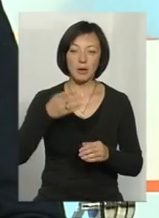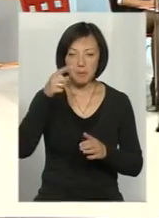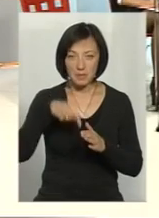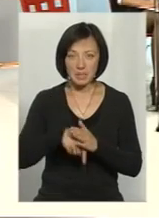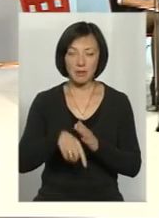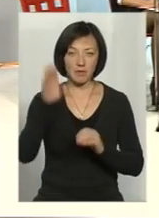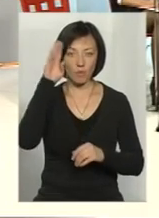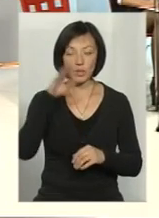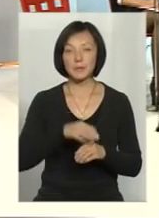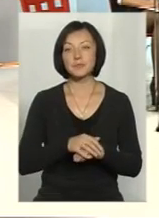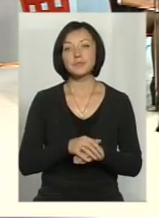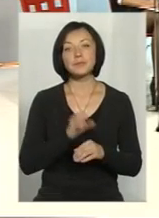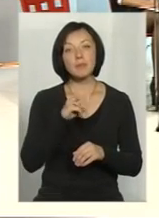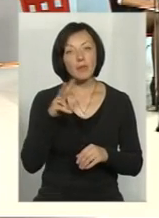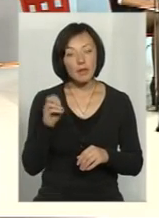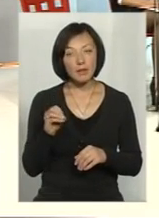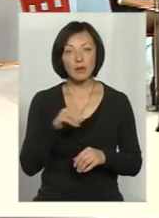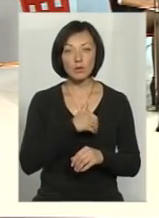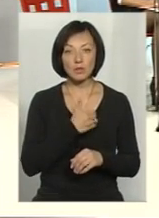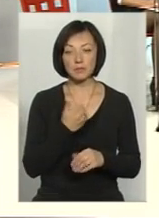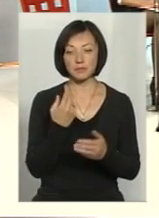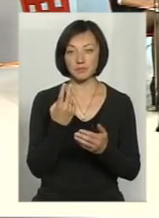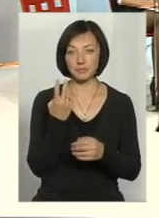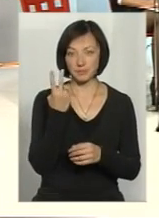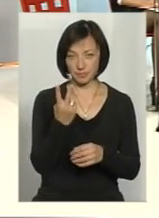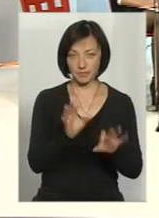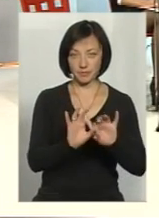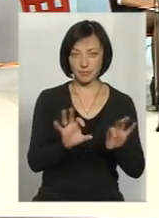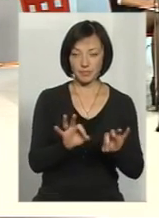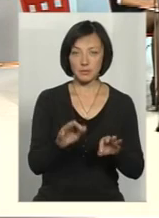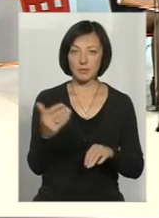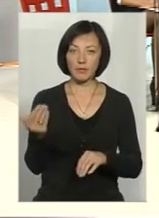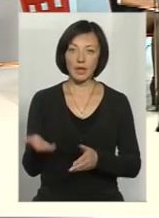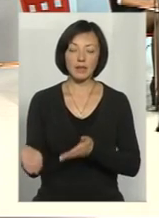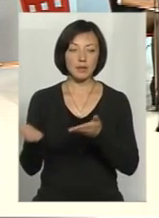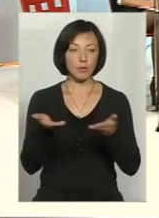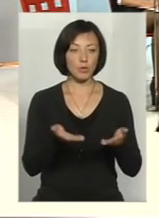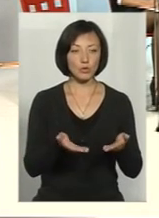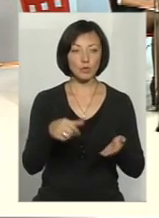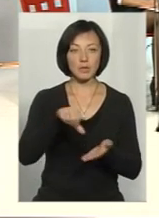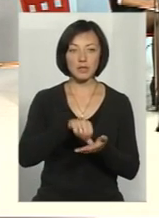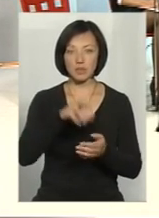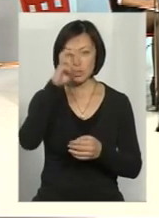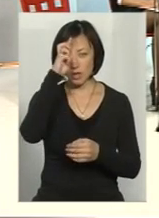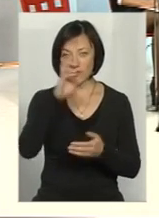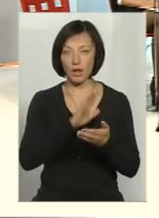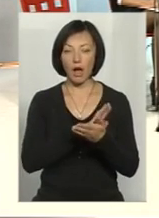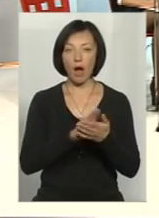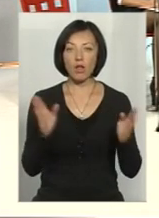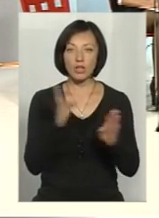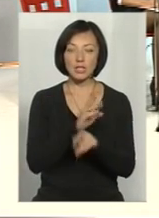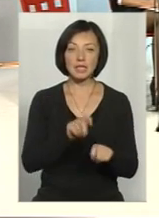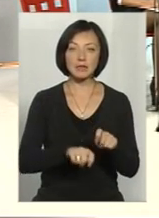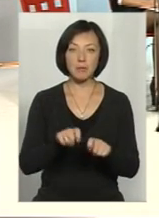горизонт. Але разом з тим, я хотів би провести отакі дві паралелі. Запрошують представників Державної екологічної інспекції